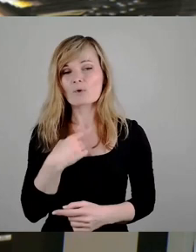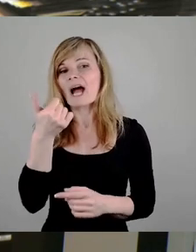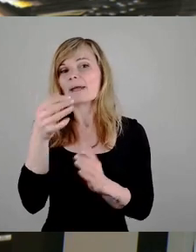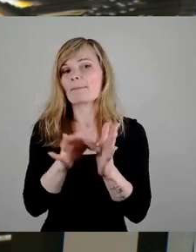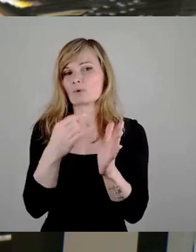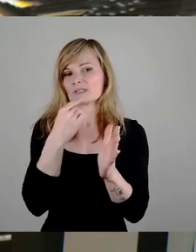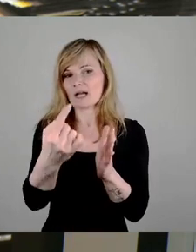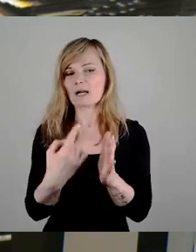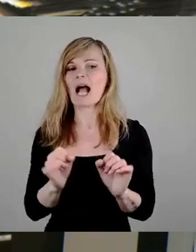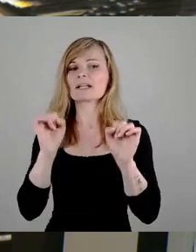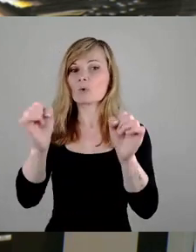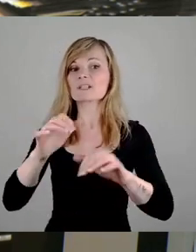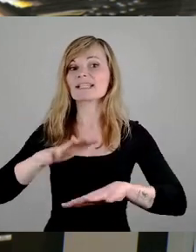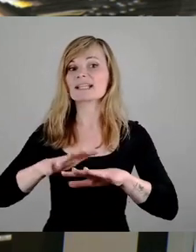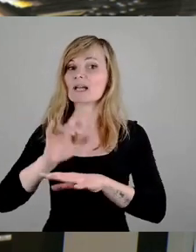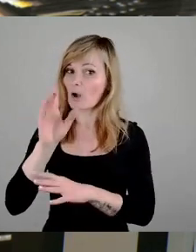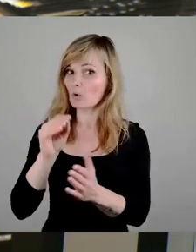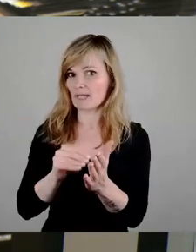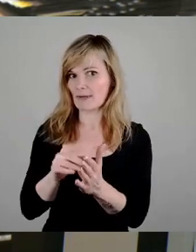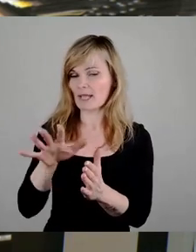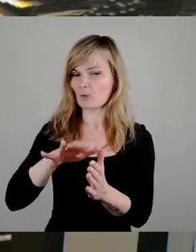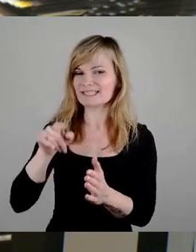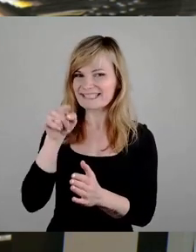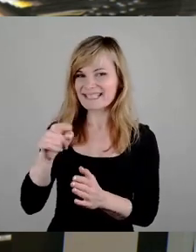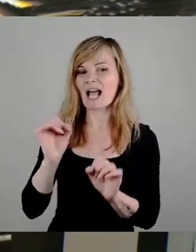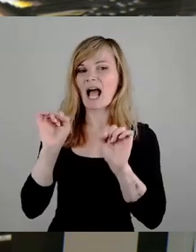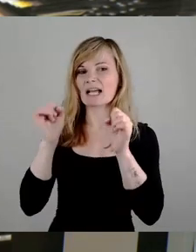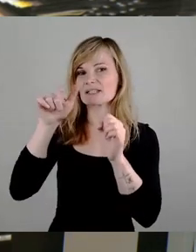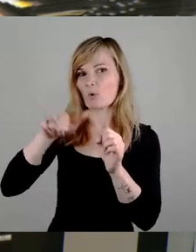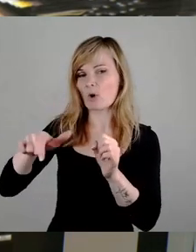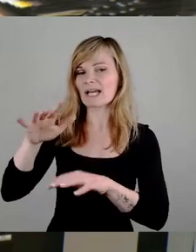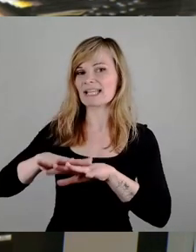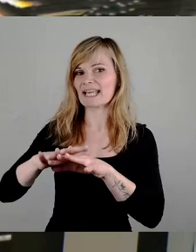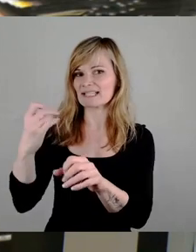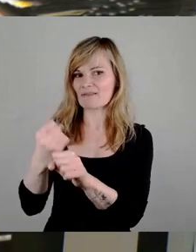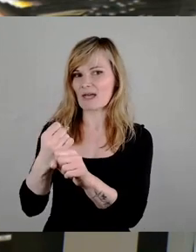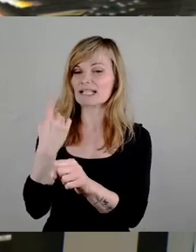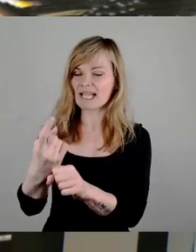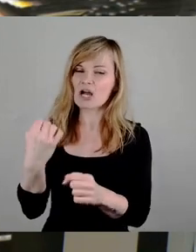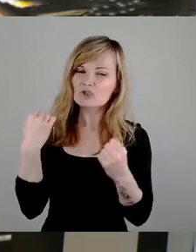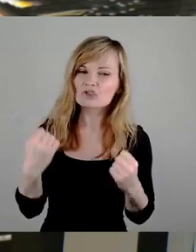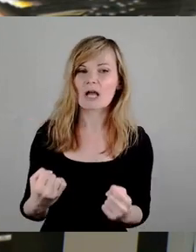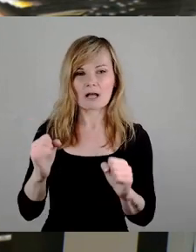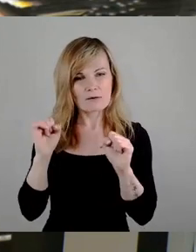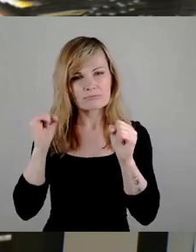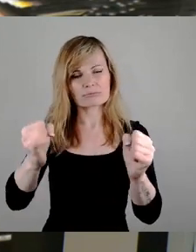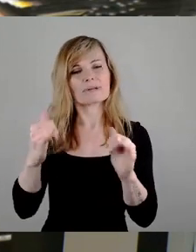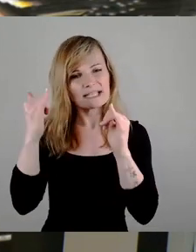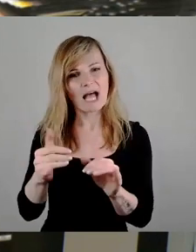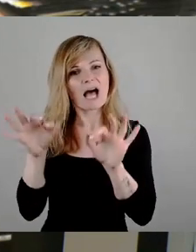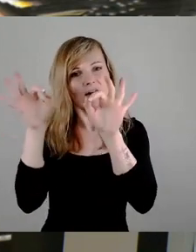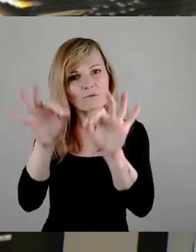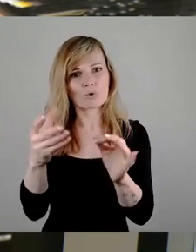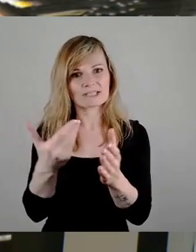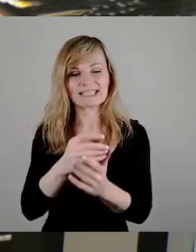Akteursnetzwerk war ja auch dabei und die haben sich übrigens auch sehr vehement für diesen ersten Entwurf einstimmig ausgesprochen. Das will ich mal ganz deutlich sagen,